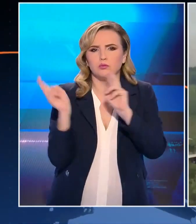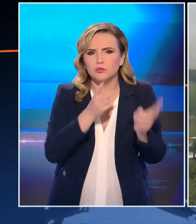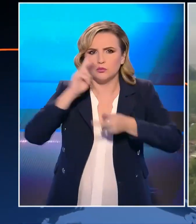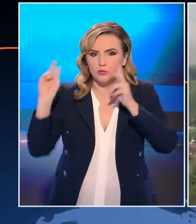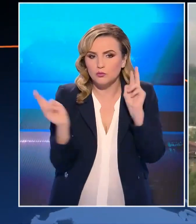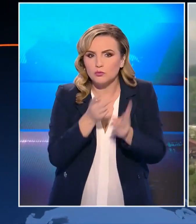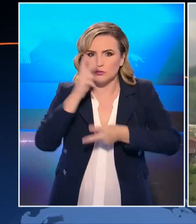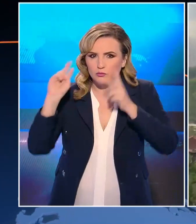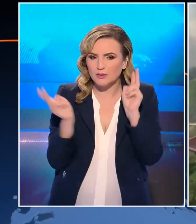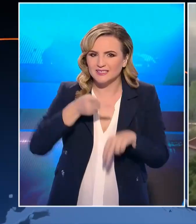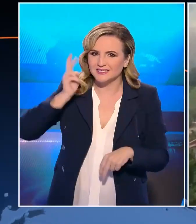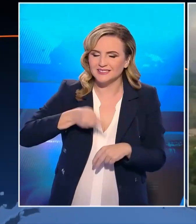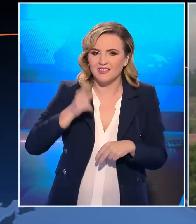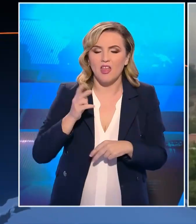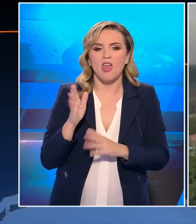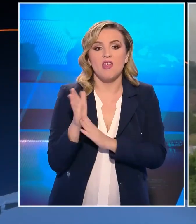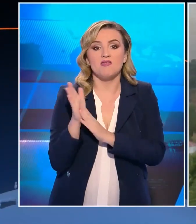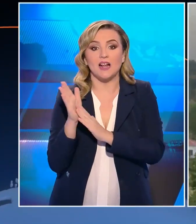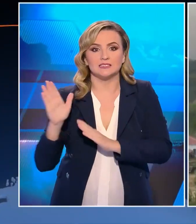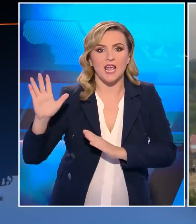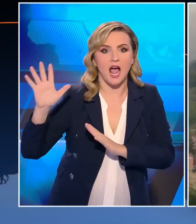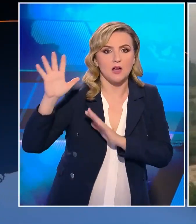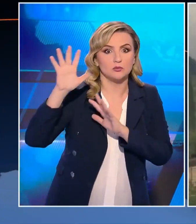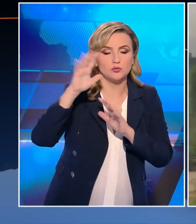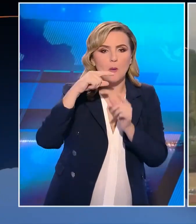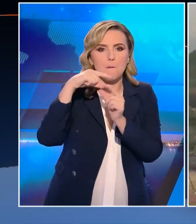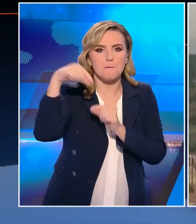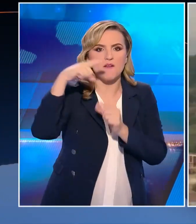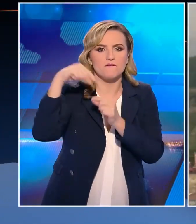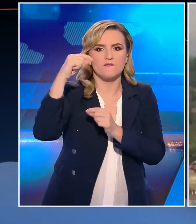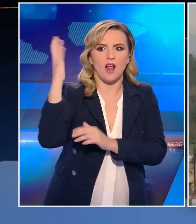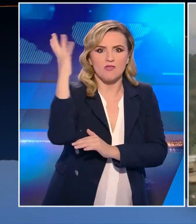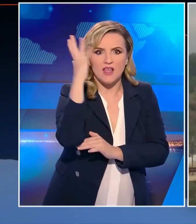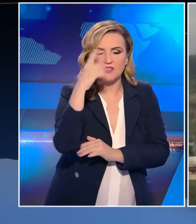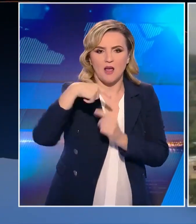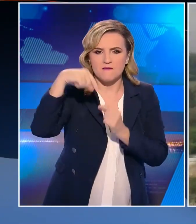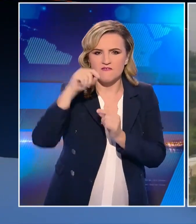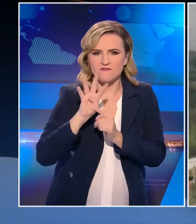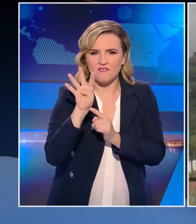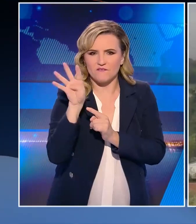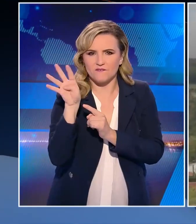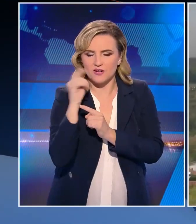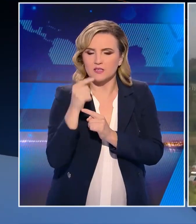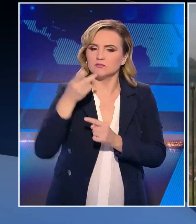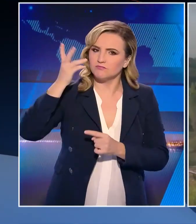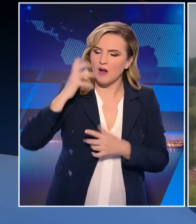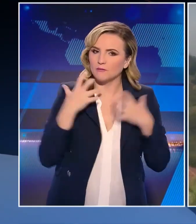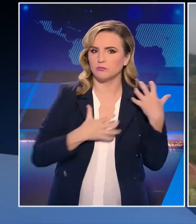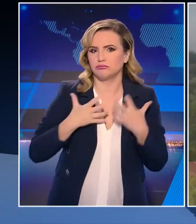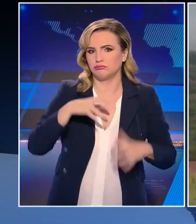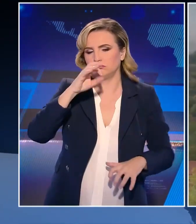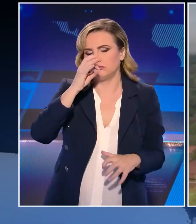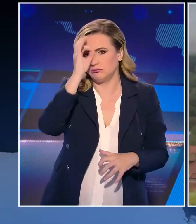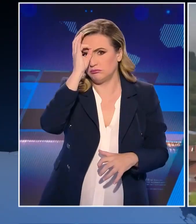απειλητικό. Κυρίως από τη δεξιά πλευρά, όπου είναι πευκόφητη και αυτό ανησυχεί τις αρχές. Ακόμη δεν έχουν